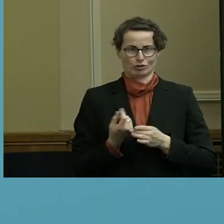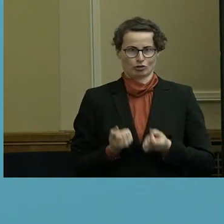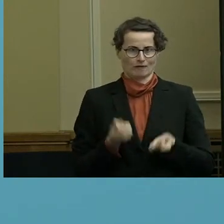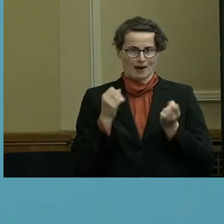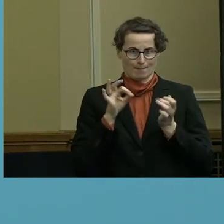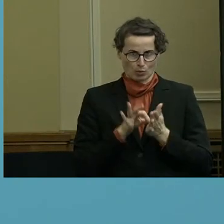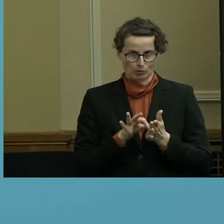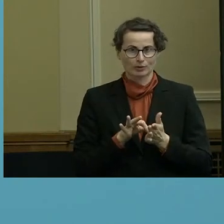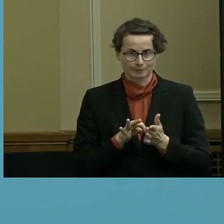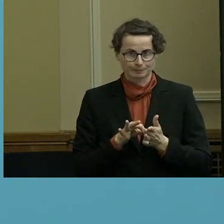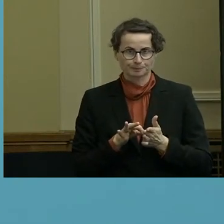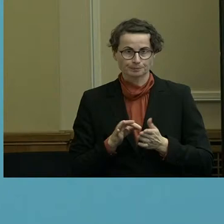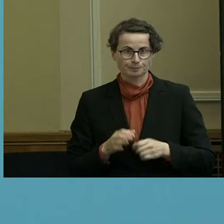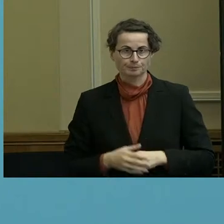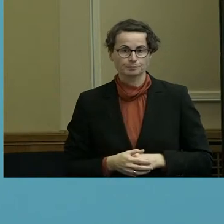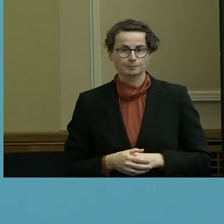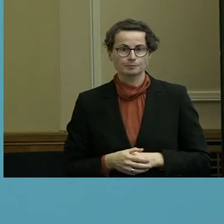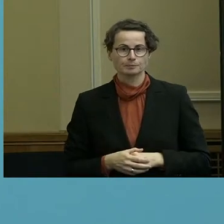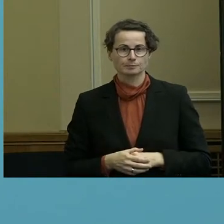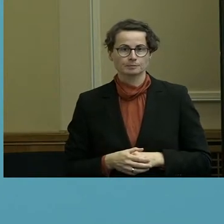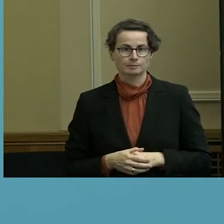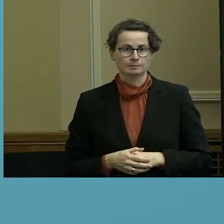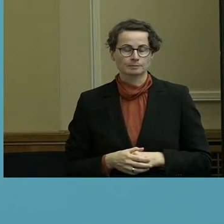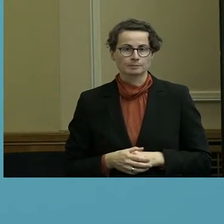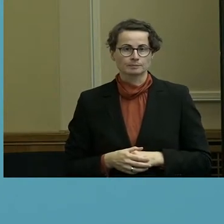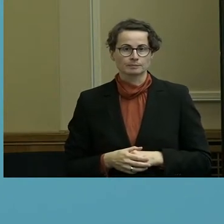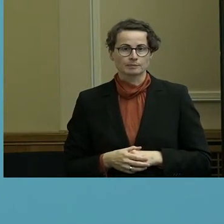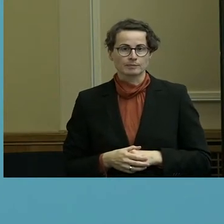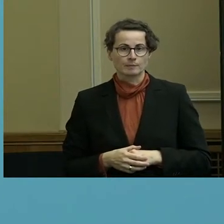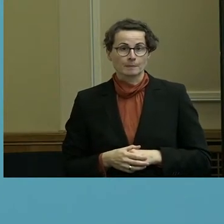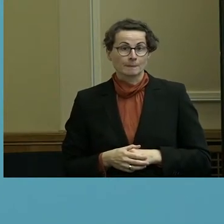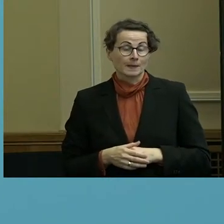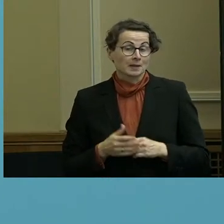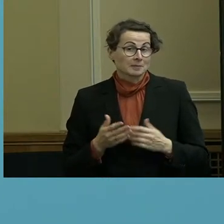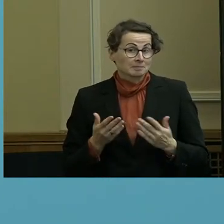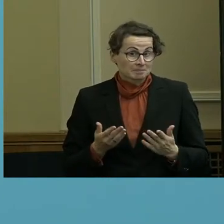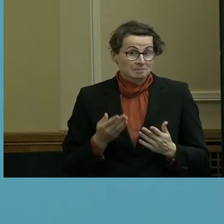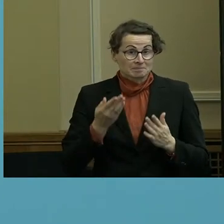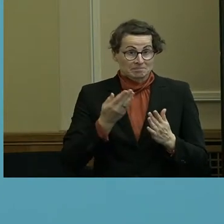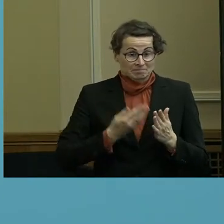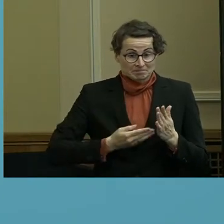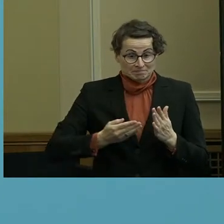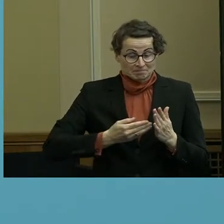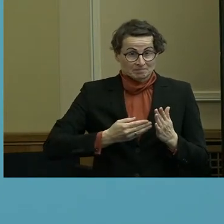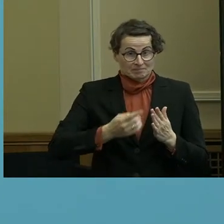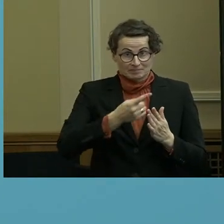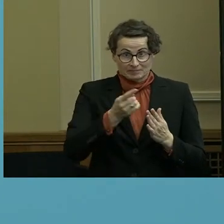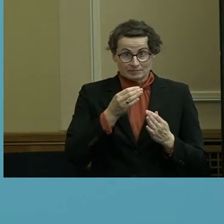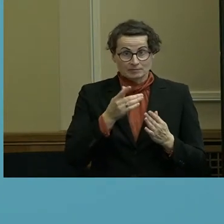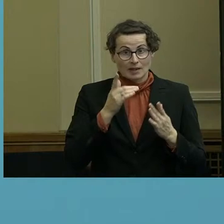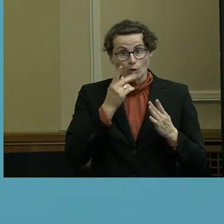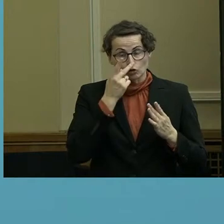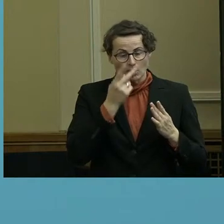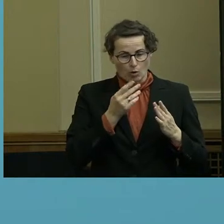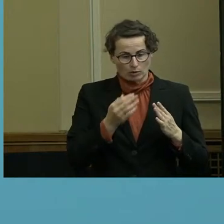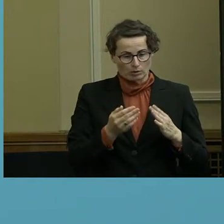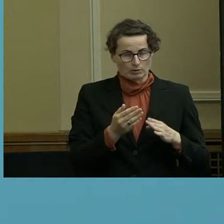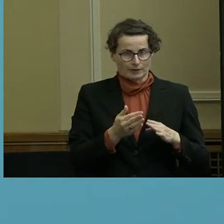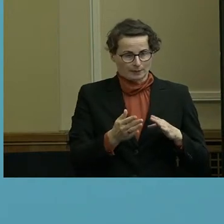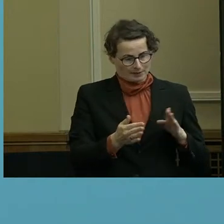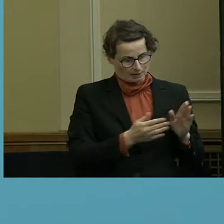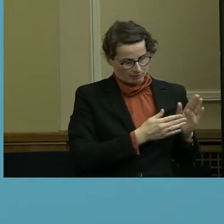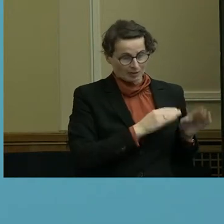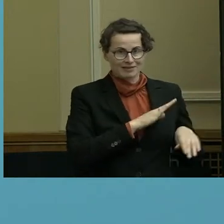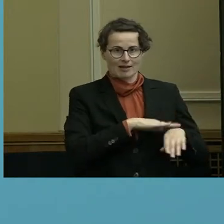Und wenn man eben das mal sich auch in der Zeitreihe anschaut,